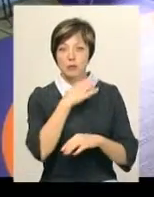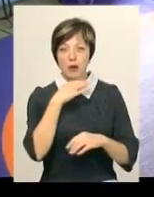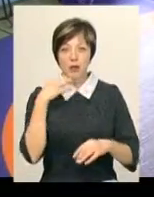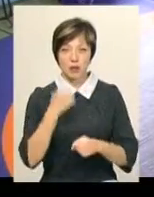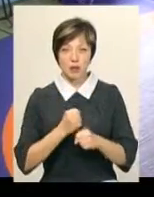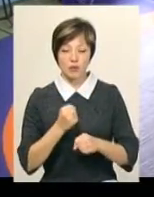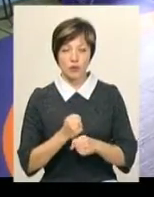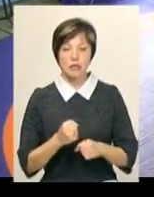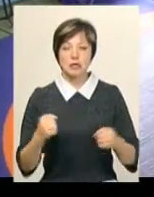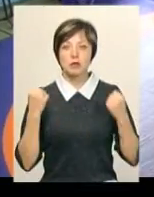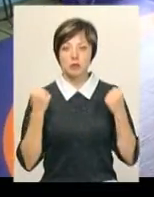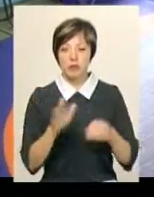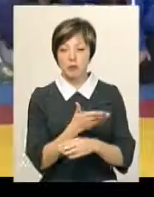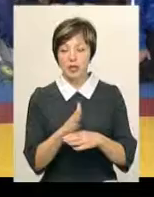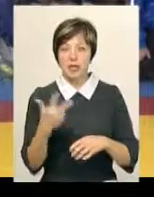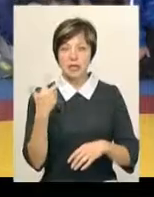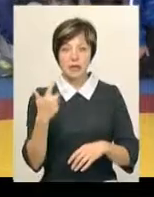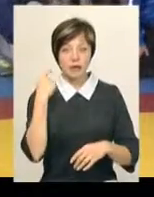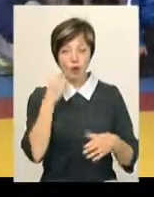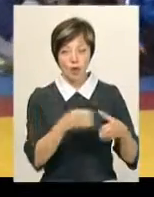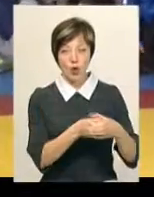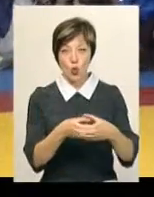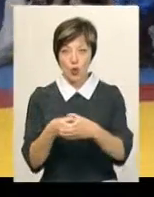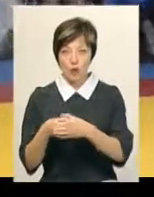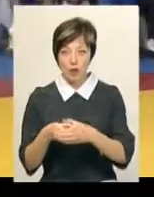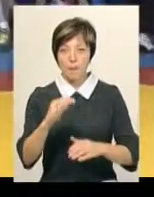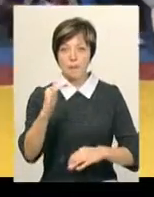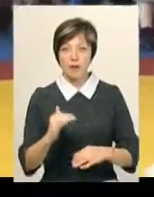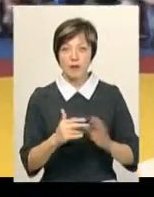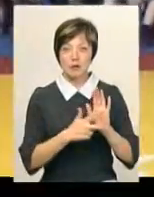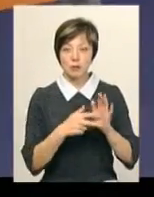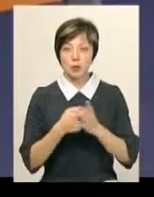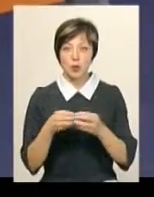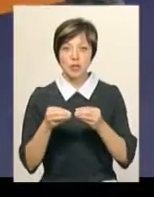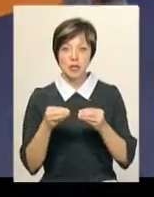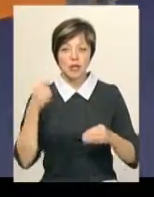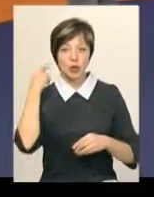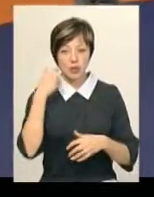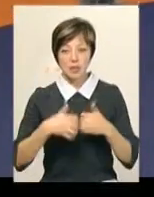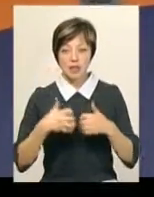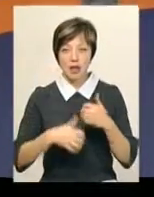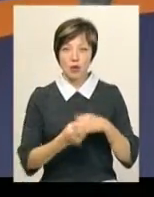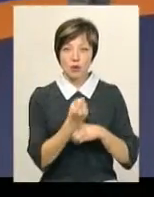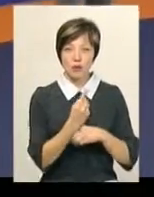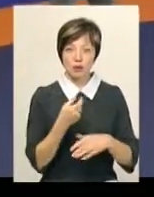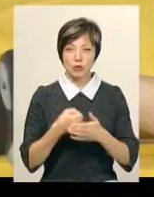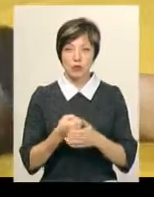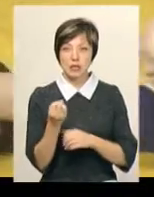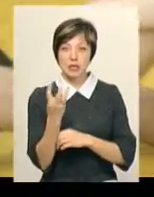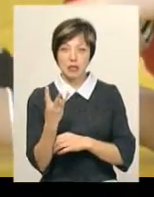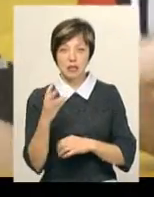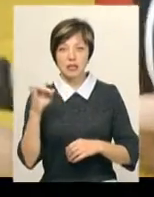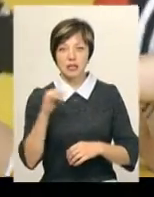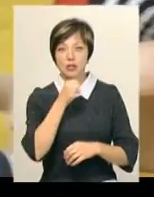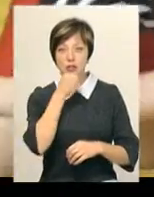працювати. Спортсменів поділили на три вікові групи. Молодшу від 8 до 10 років, середню від 11 до 13